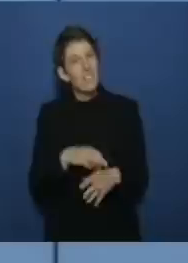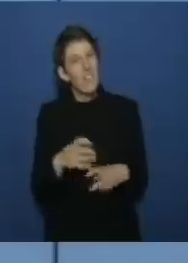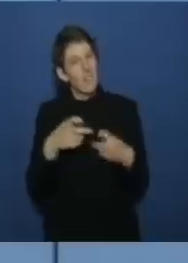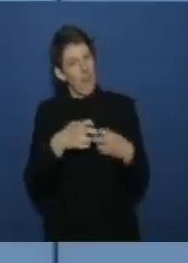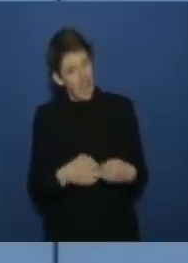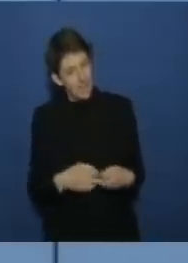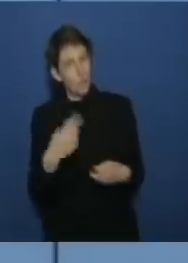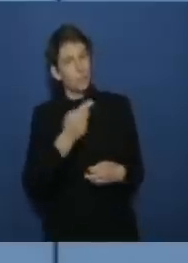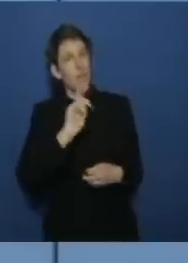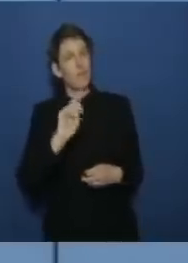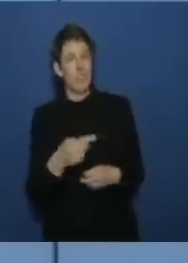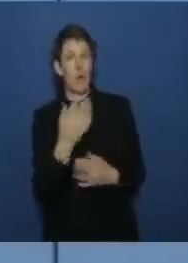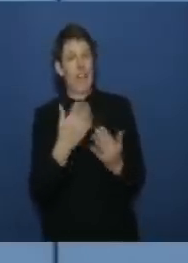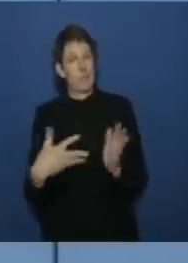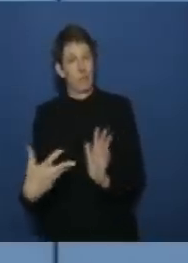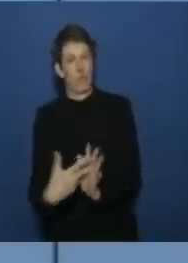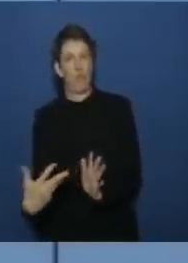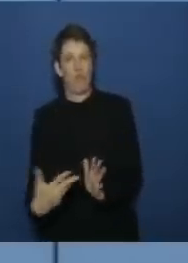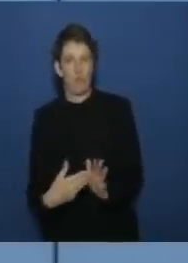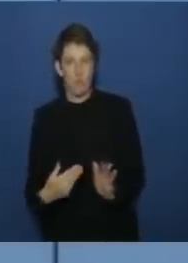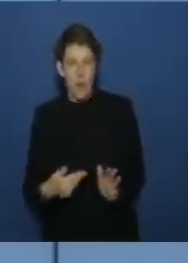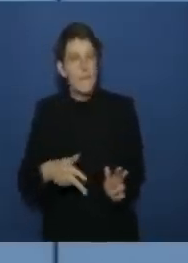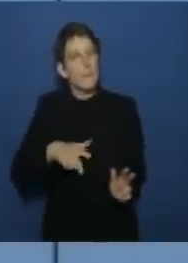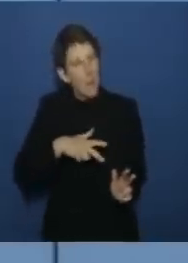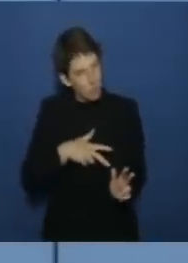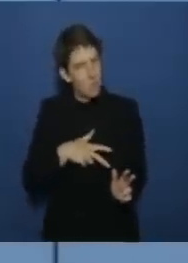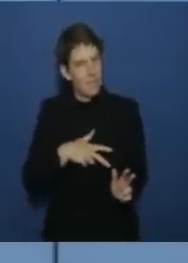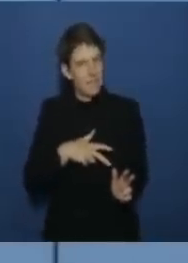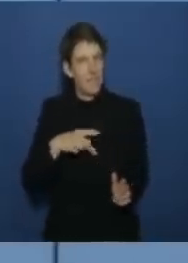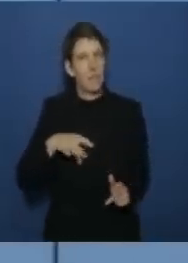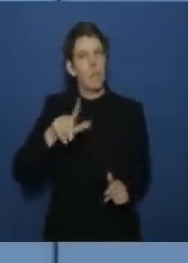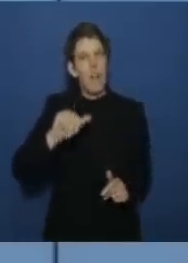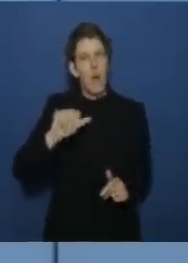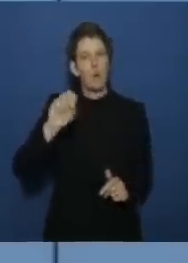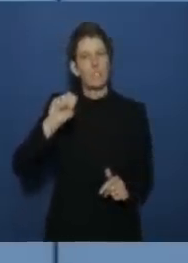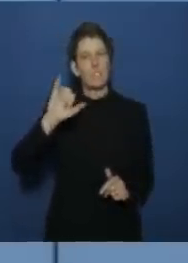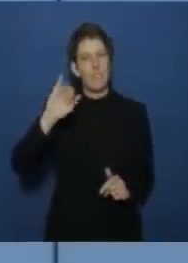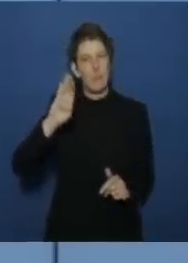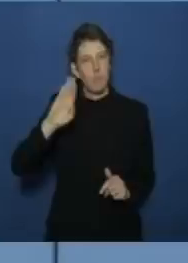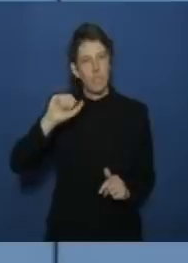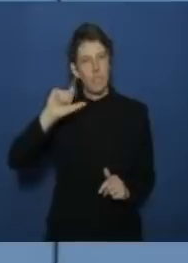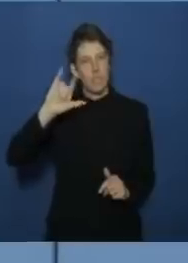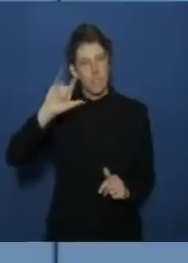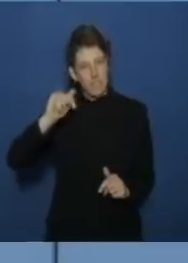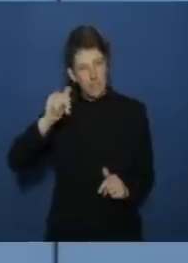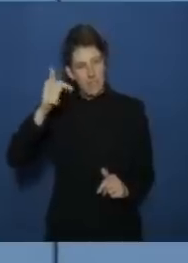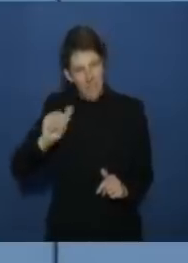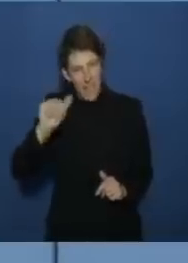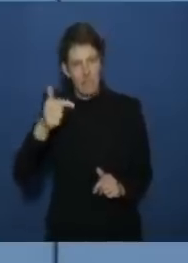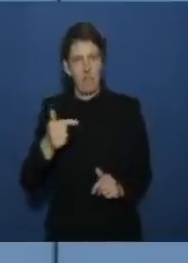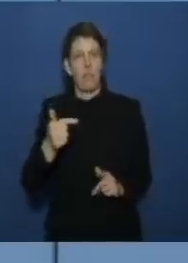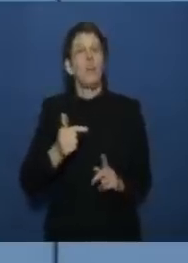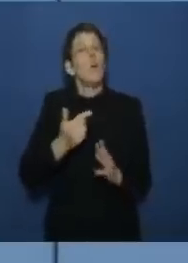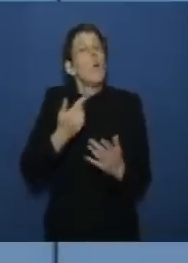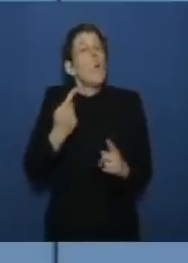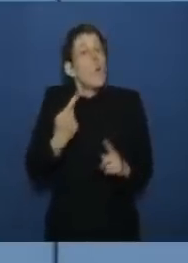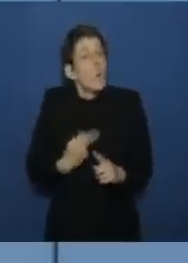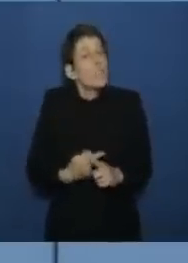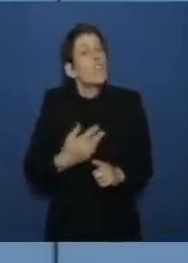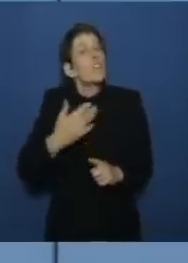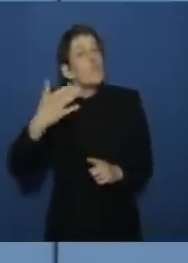prüfen auch die rechnungen auf plausibilität und nochmal es kann auch im anschluss tatsächlich auch noch zu zu anschließenden